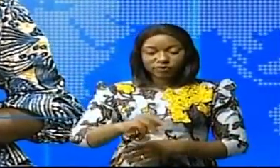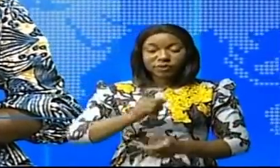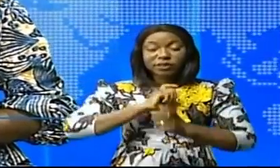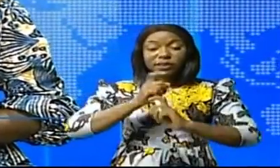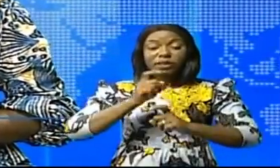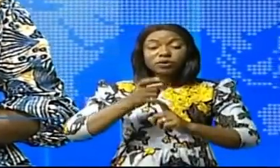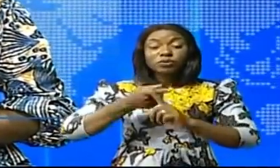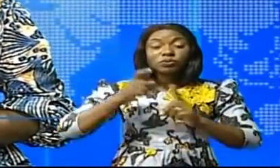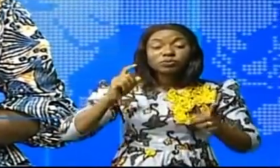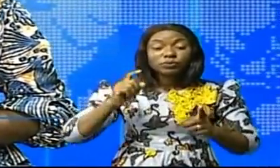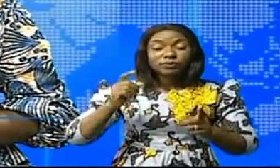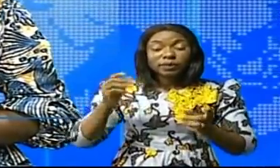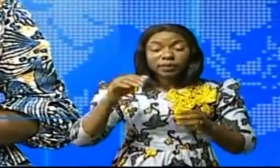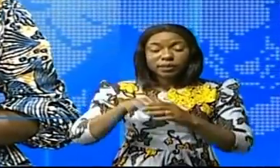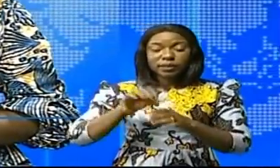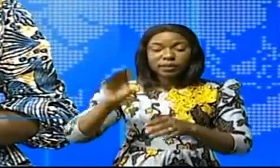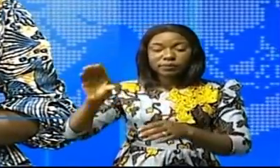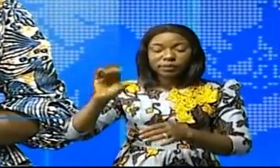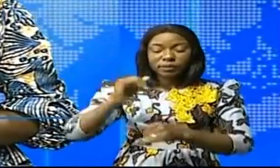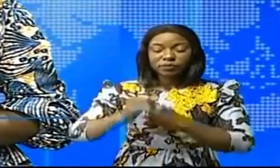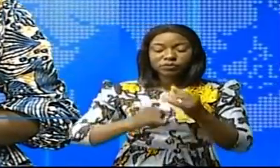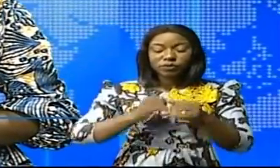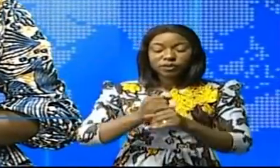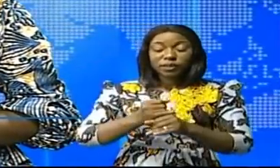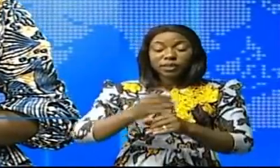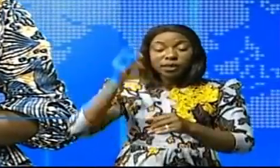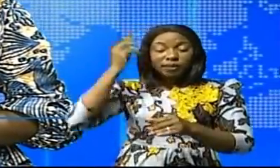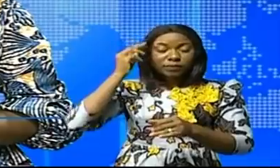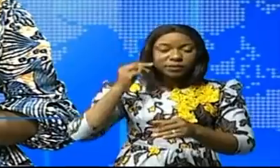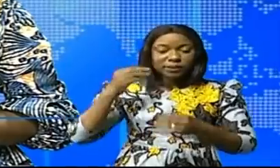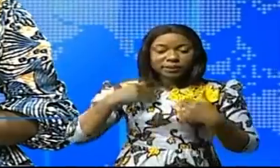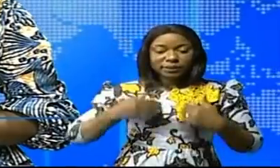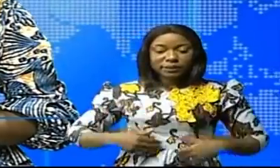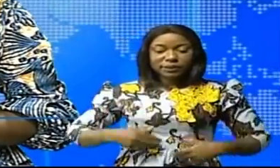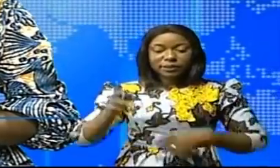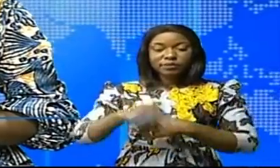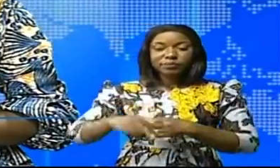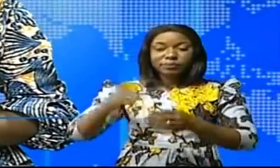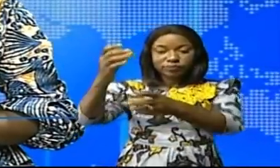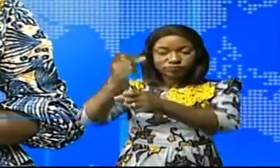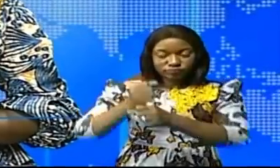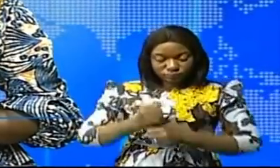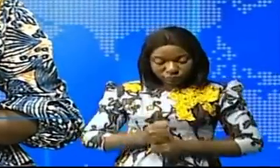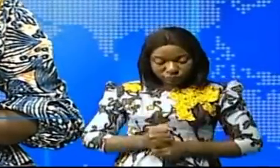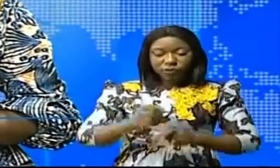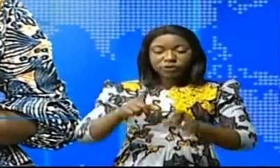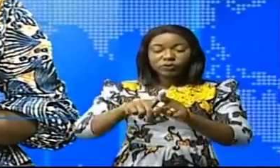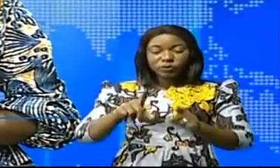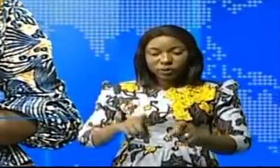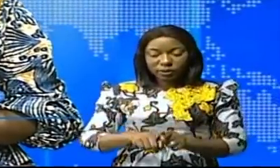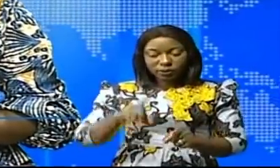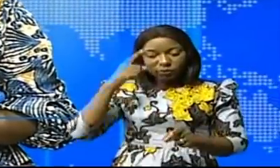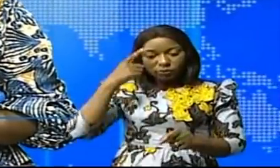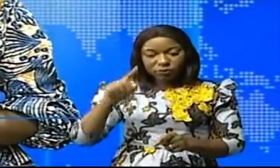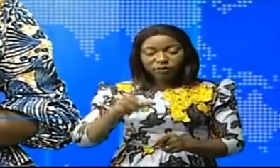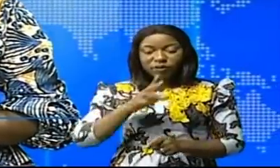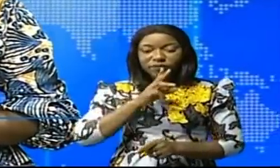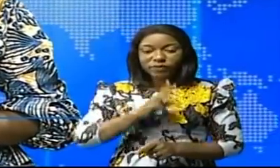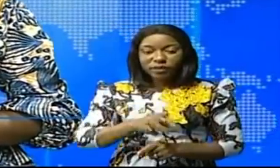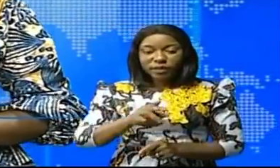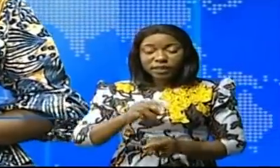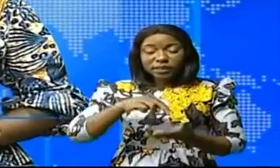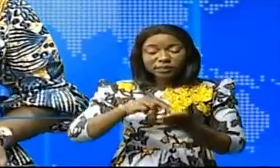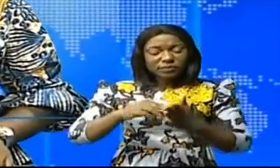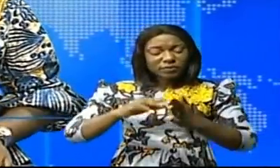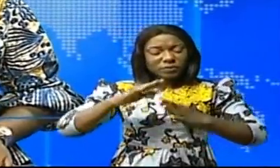reçue par le ministre de la Santé, Publique, Hygiene et Prévention Jean-Jacques Mbongani. Un véritable ouf de